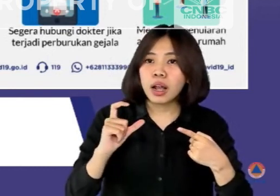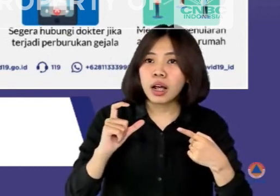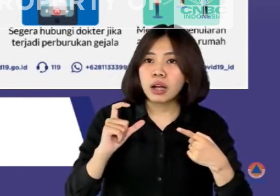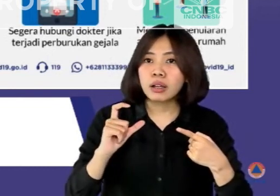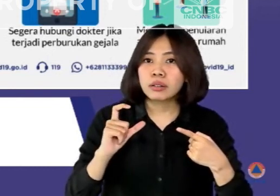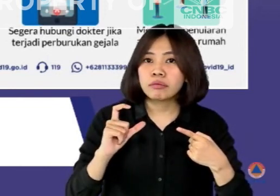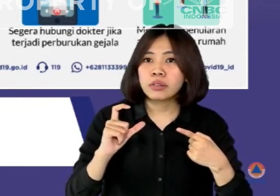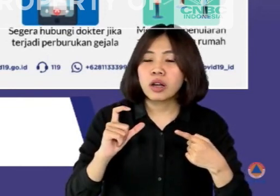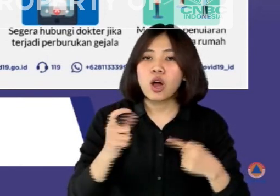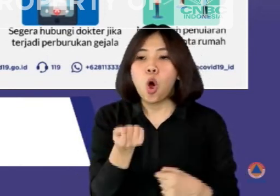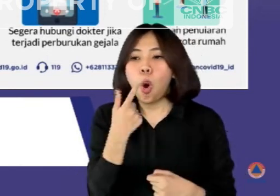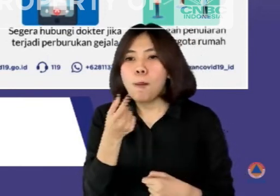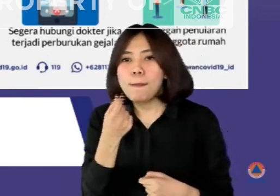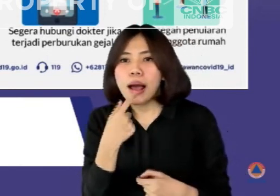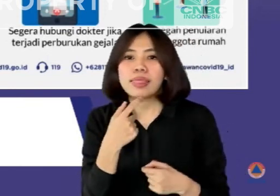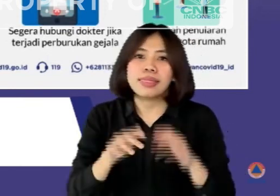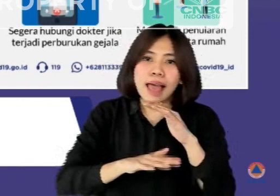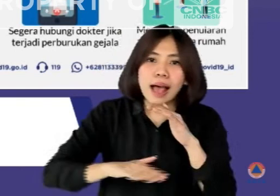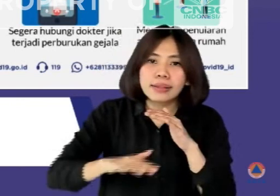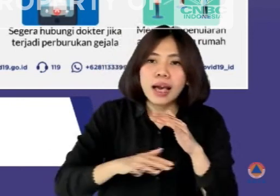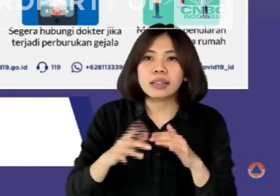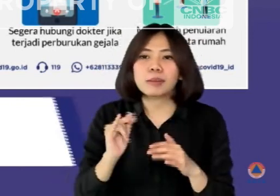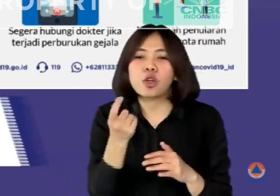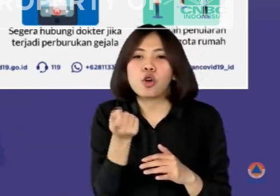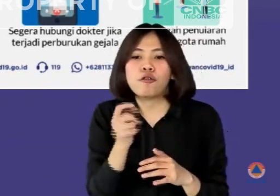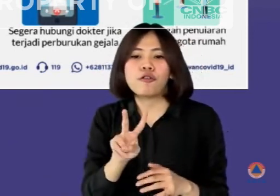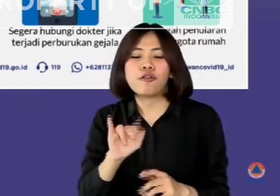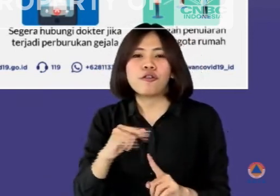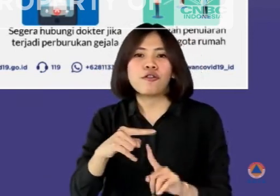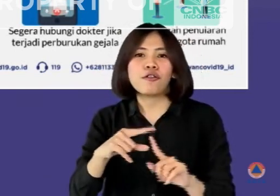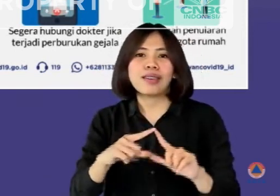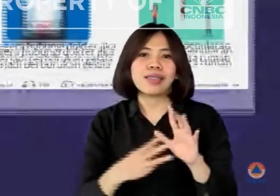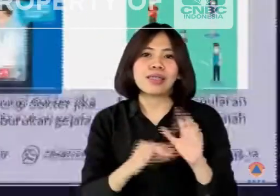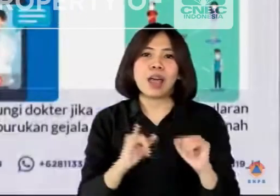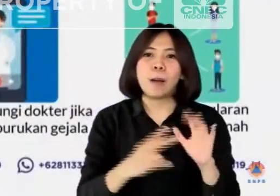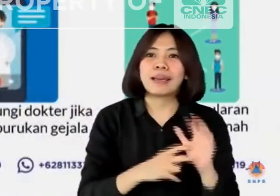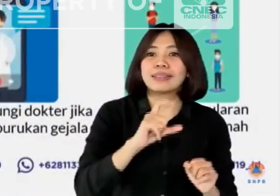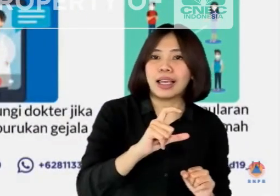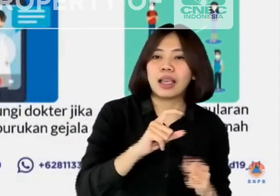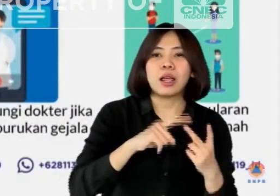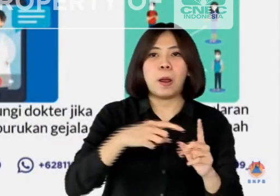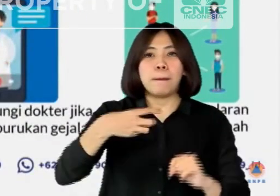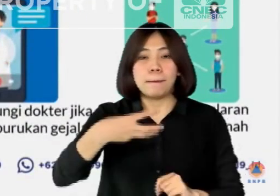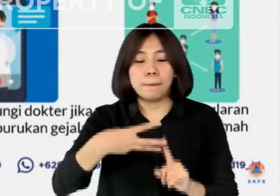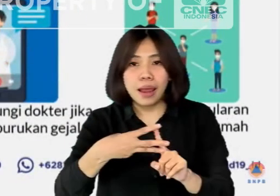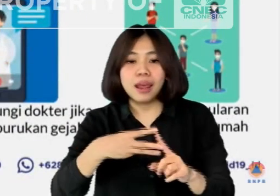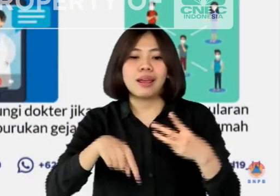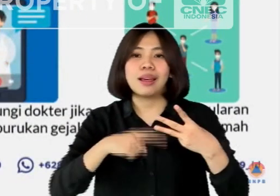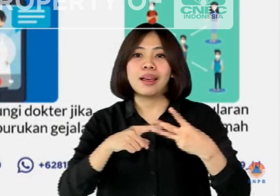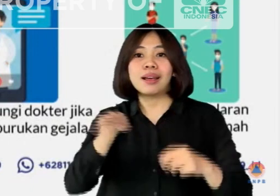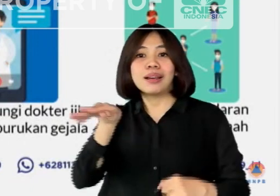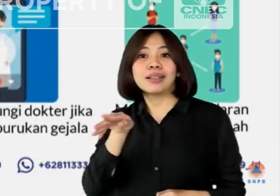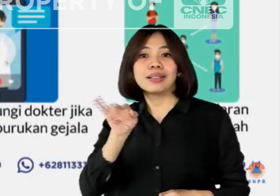mempersiapkan stok obat-obatan dasar seperti vitamin C, D, ZN atau zinc